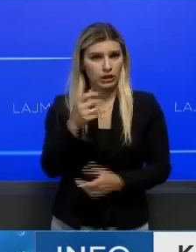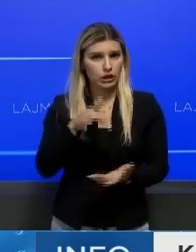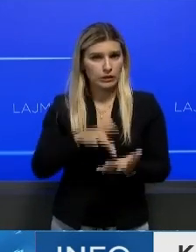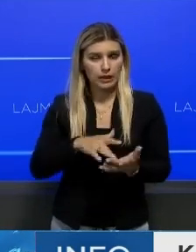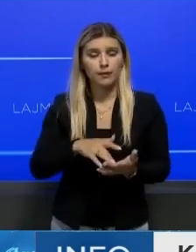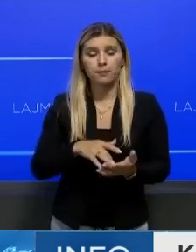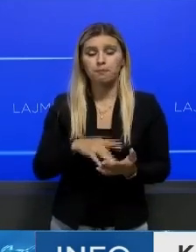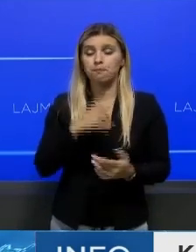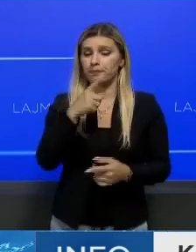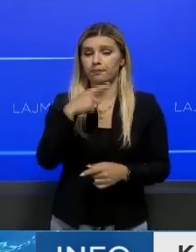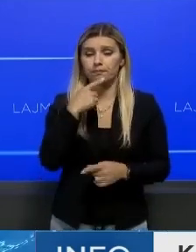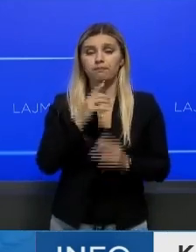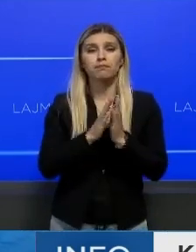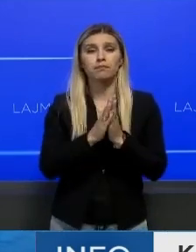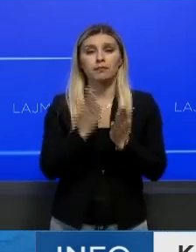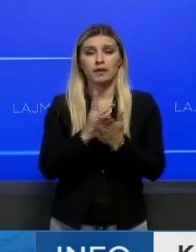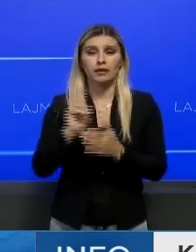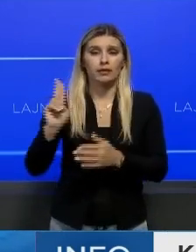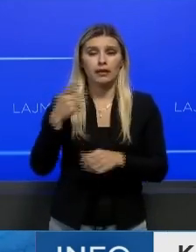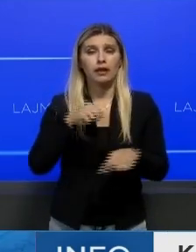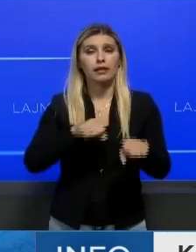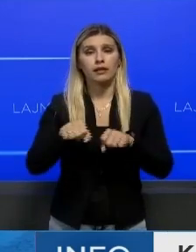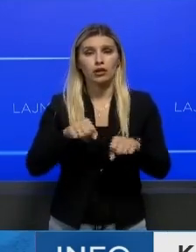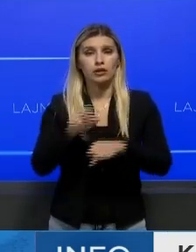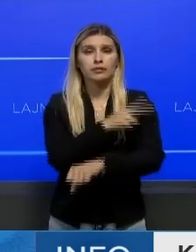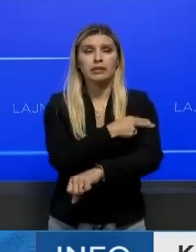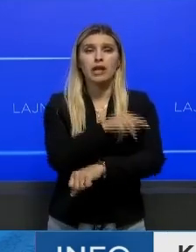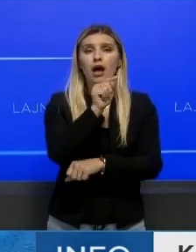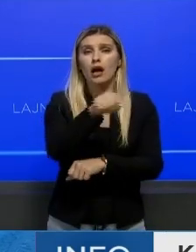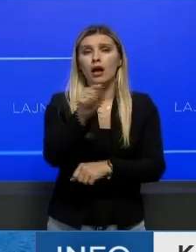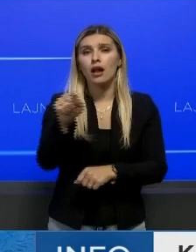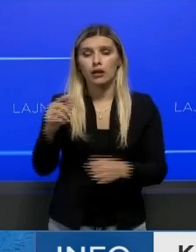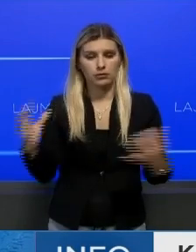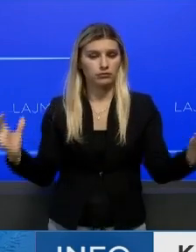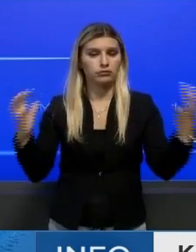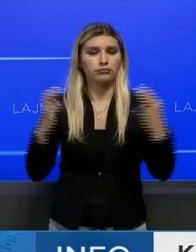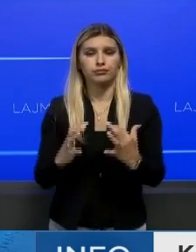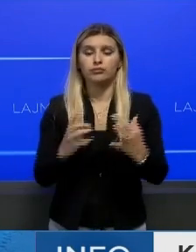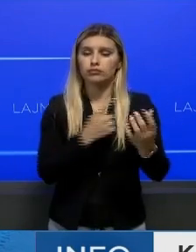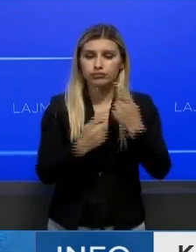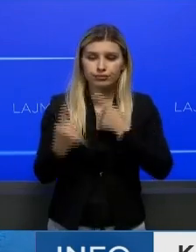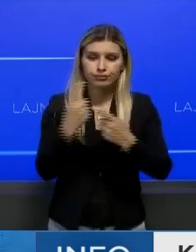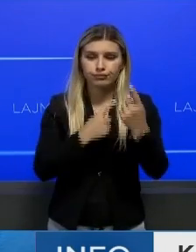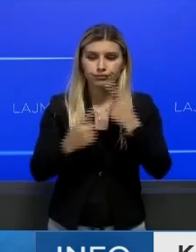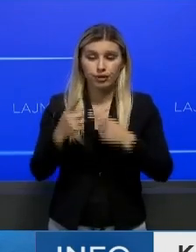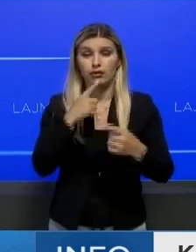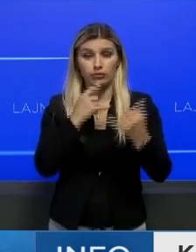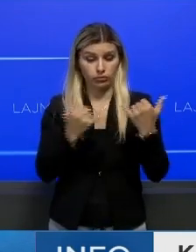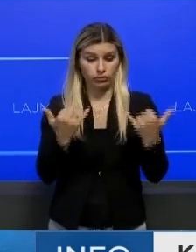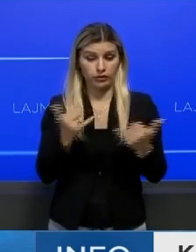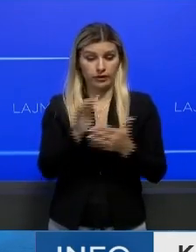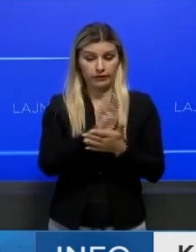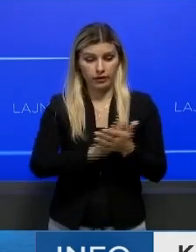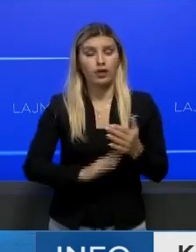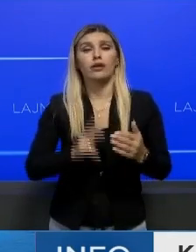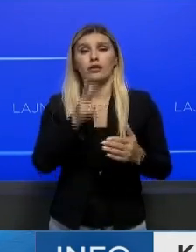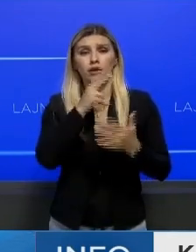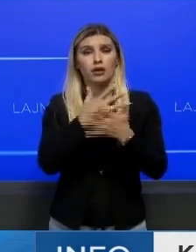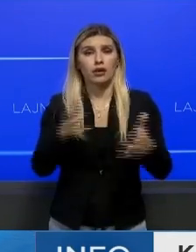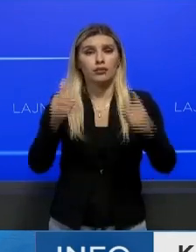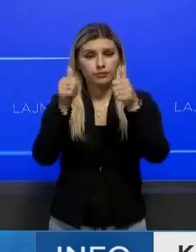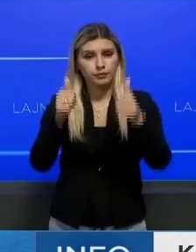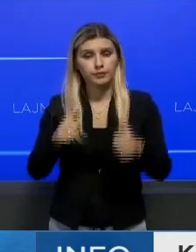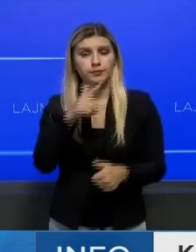Valbën Krasnici kaftuar në takim Drejtore të spitalive të përgjëshme. A i tha se sot edhe zyrt areshtë do të bëjnë kërkes në